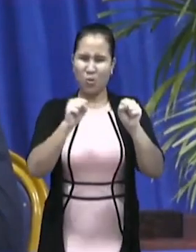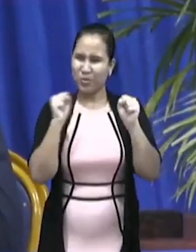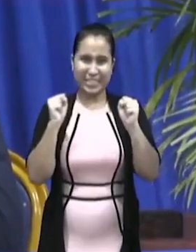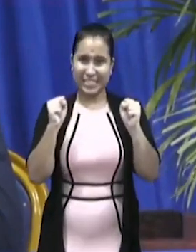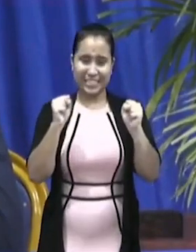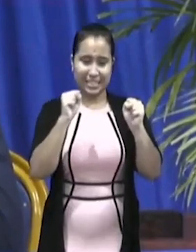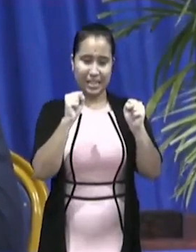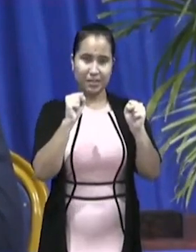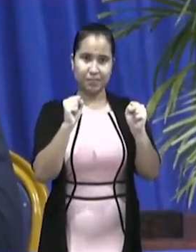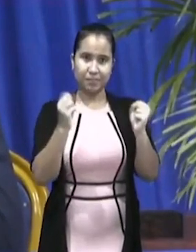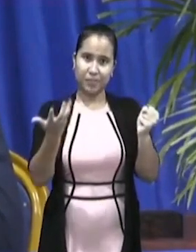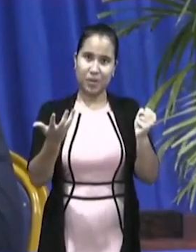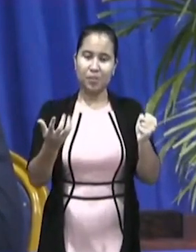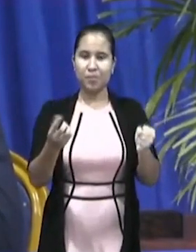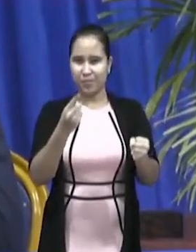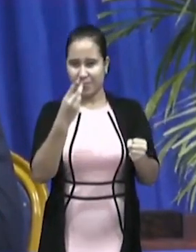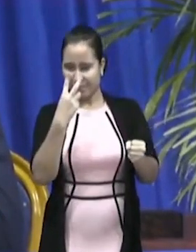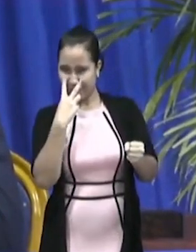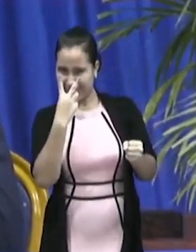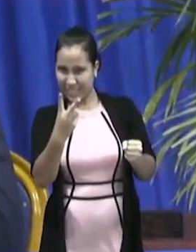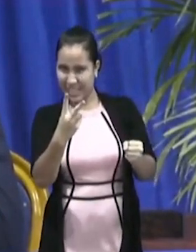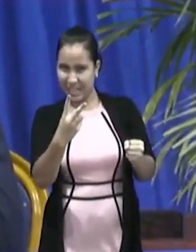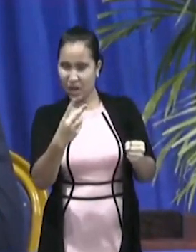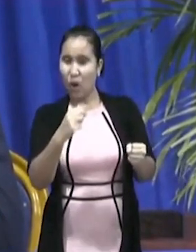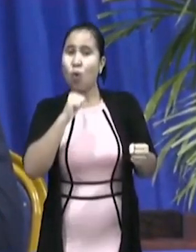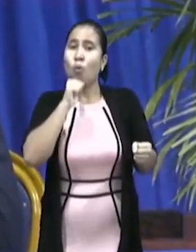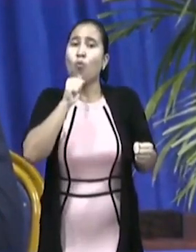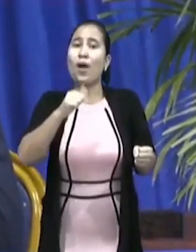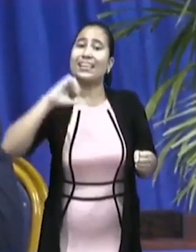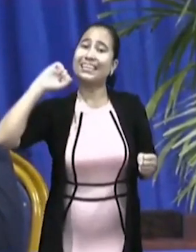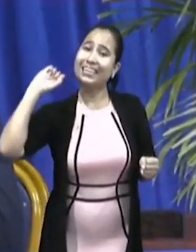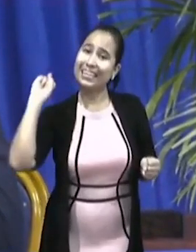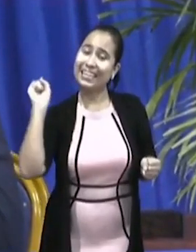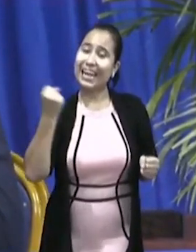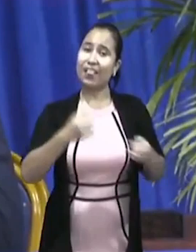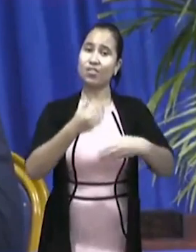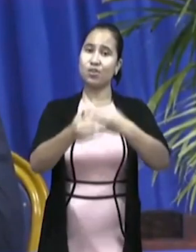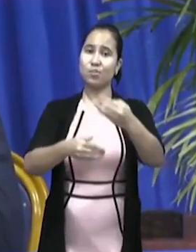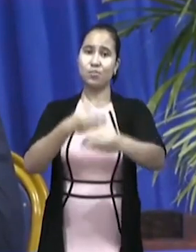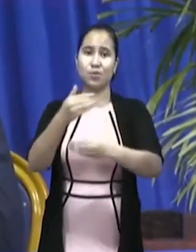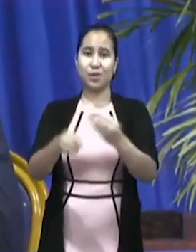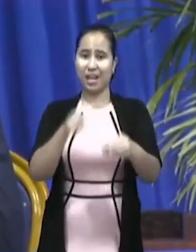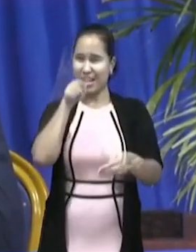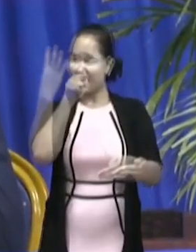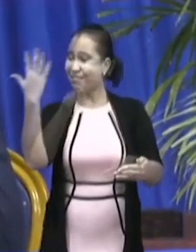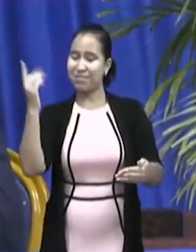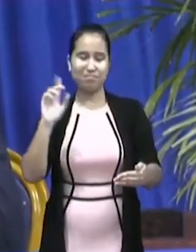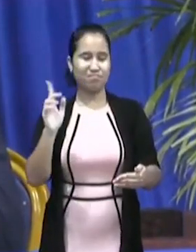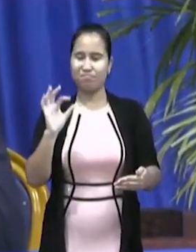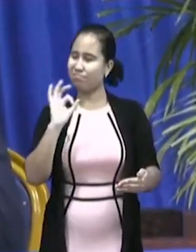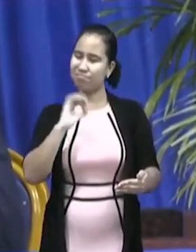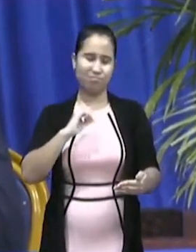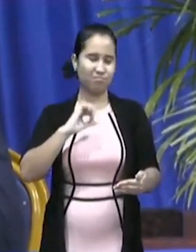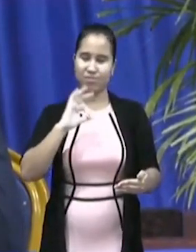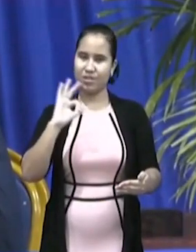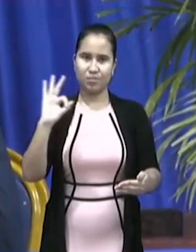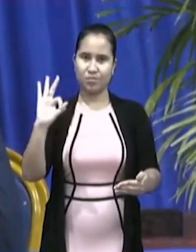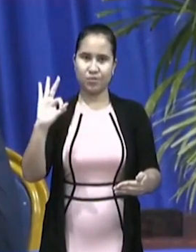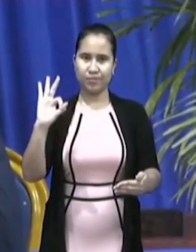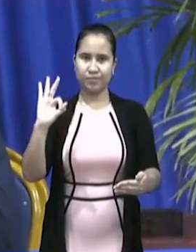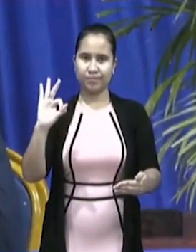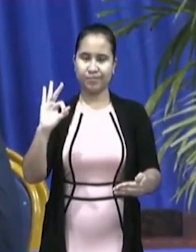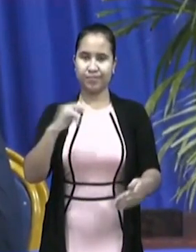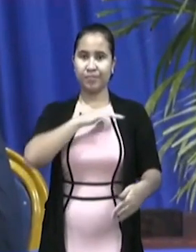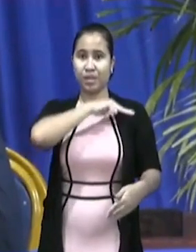Hoe mij kwam op zijn berekening, zijn kampza, heeft u niet hoorde naar de maatregel. En voor de horen